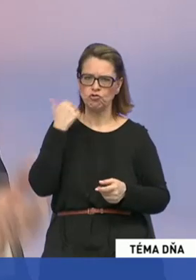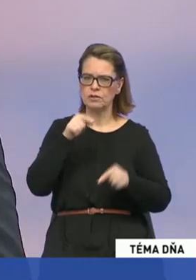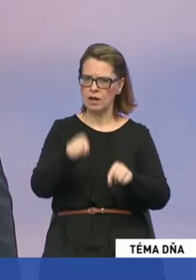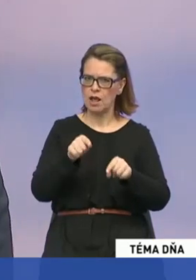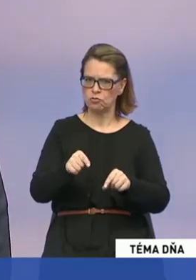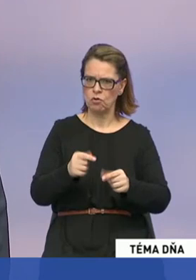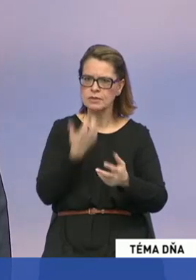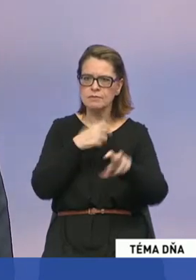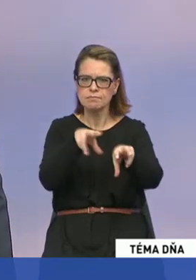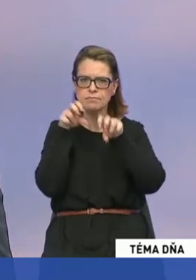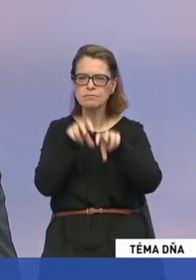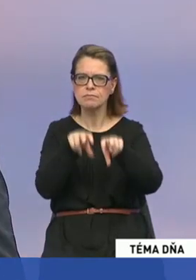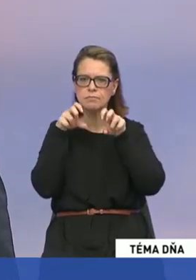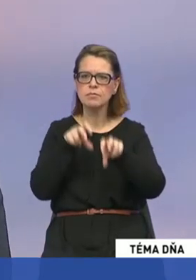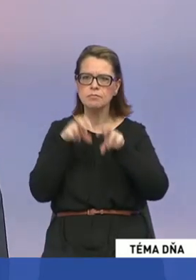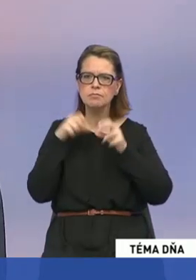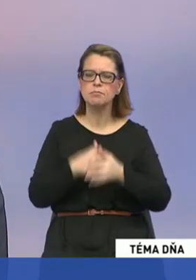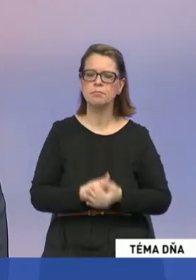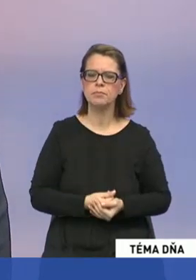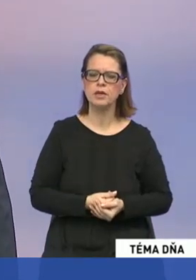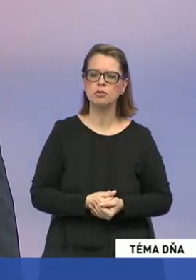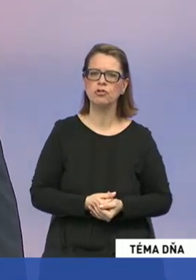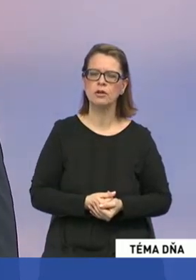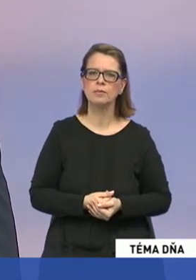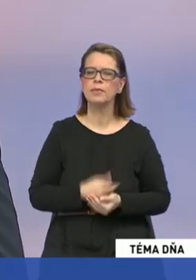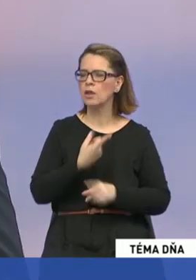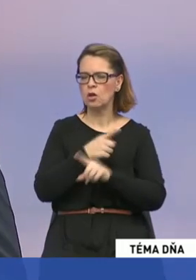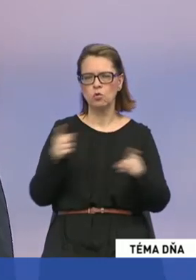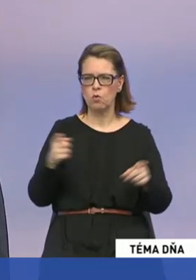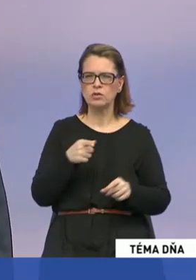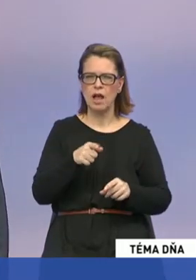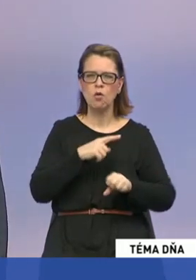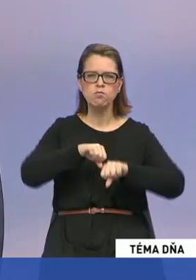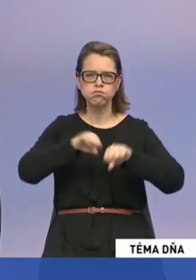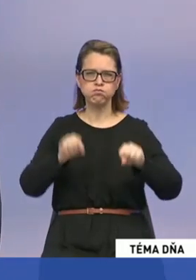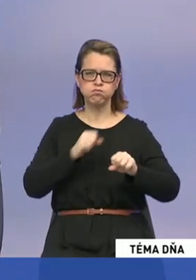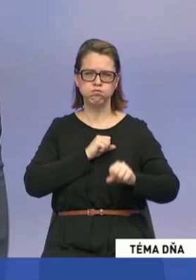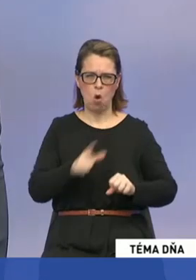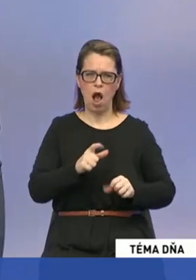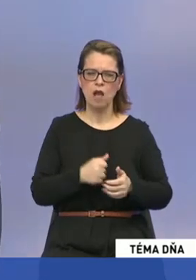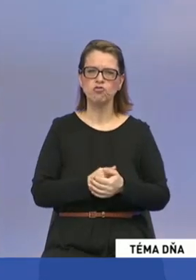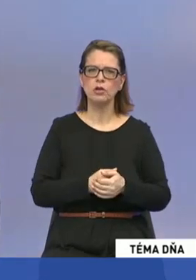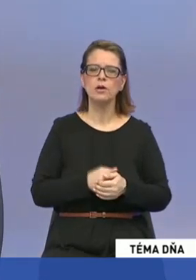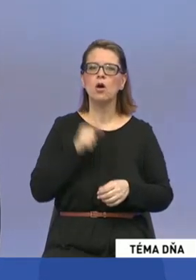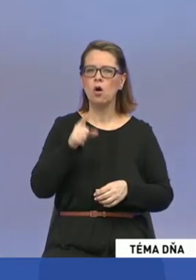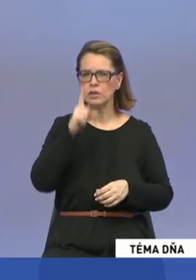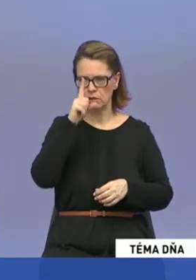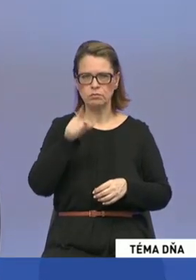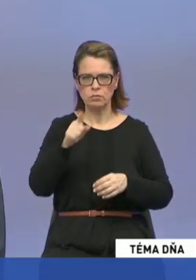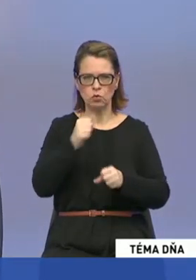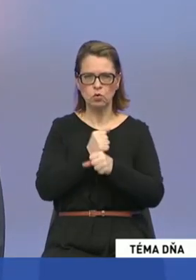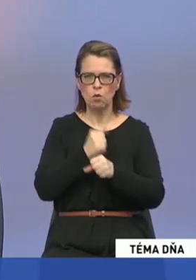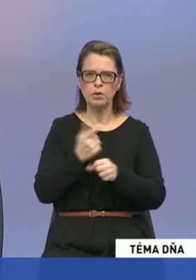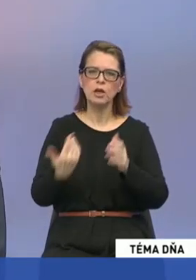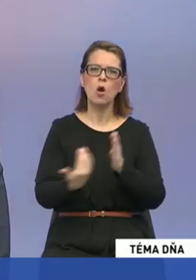boli pán Brhel, takisto sa to spája s menami ako pán Malatínsky, pán Lázár. Jednoducho toto sú veci, ktoré urobili obnoviteľným